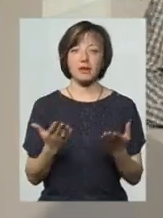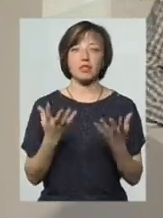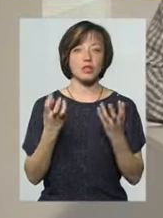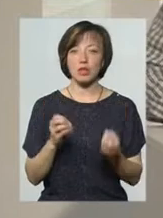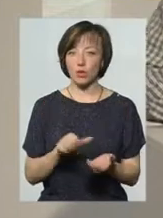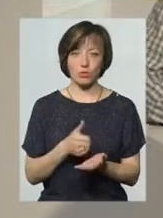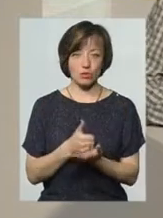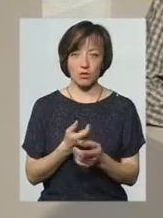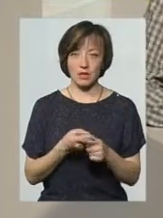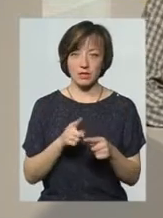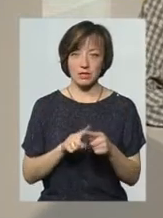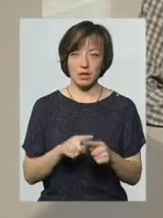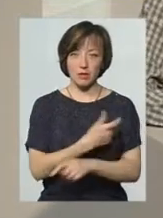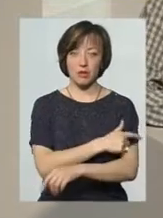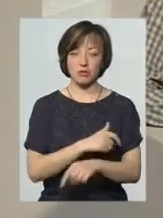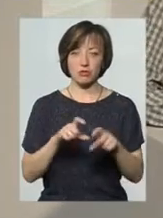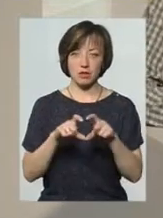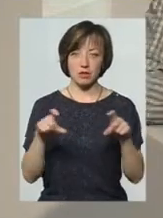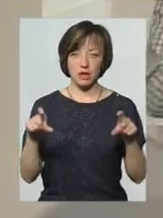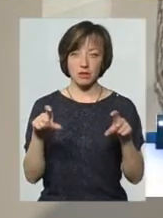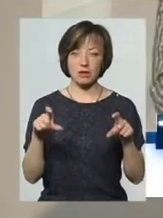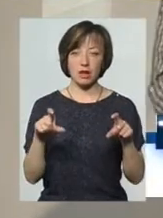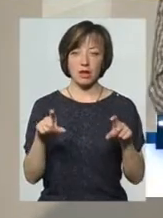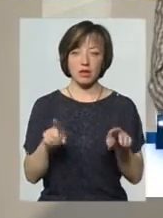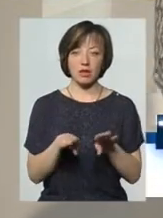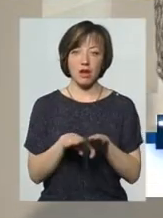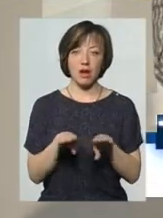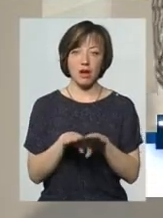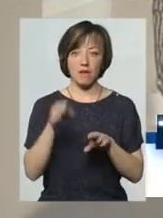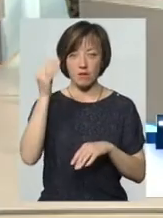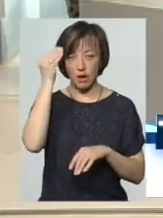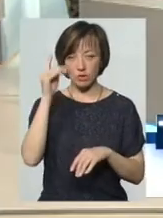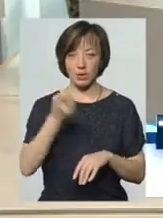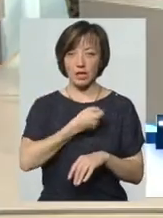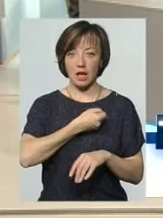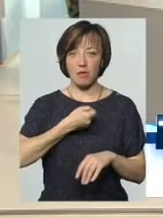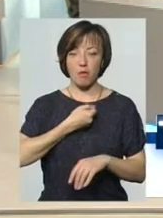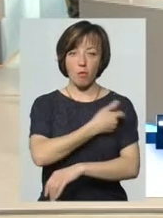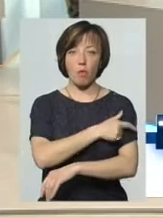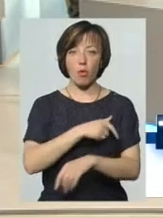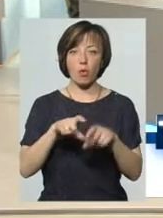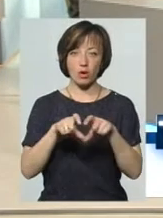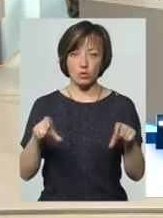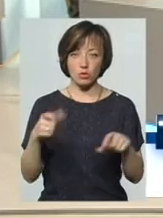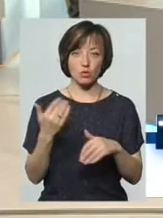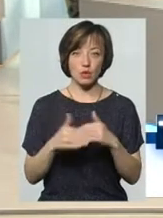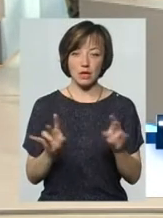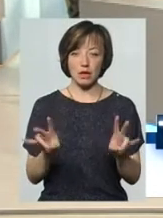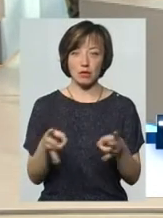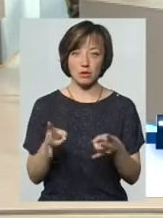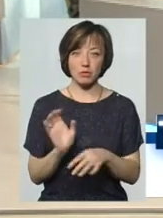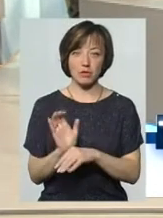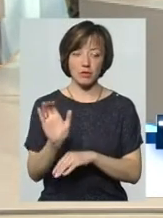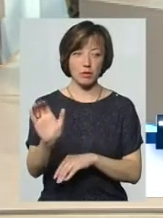не очолювала цей медичний заклад, медичну основу, але складалось враження, що терапевти в поліклініці вже дитячі не потрібні, їх